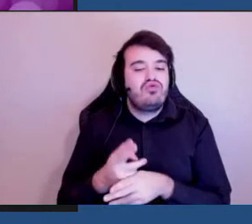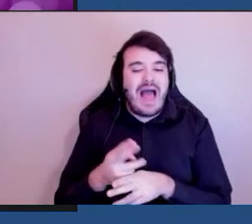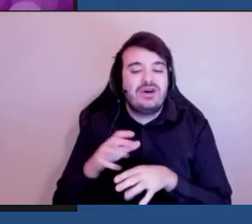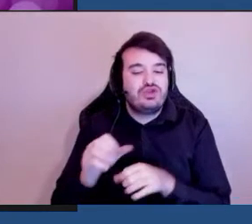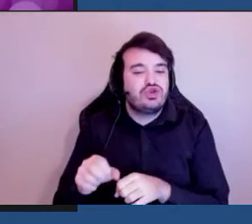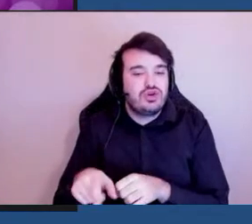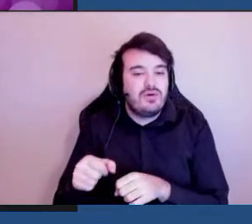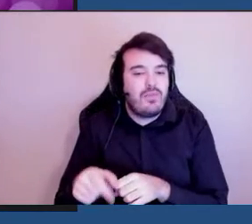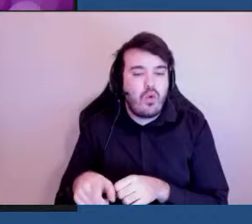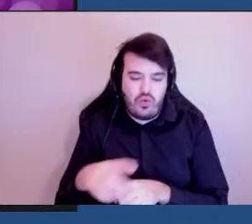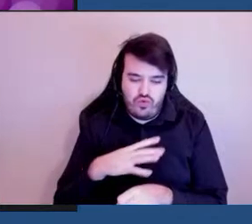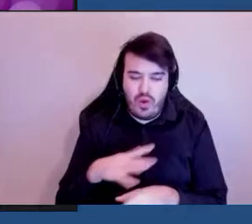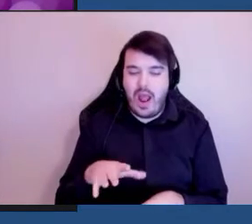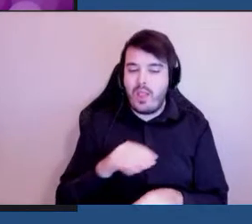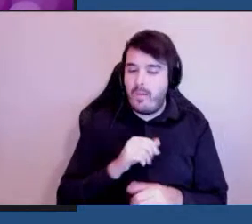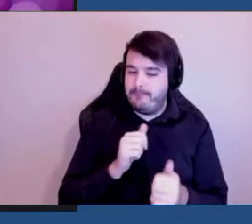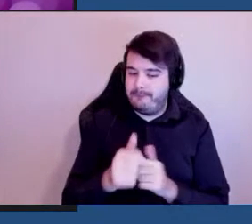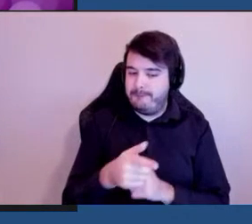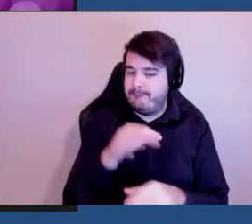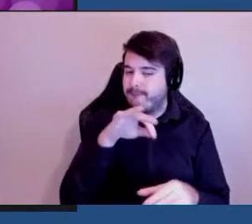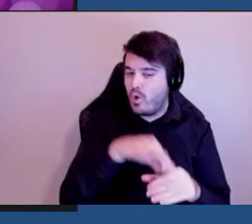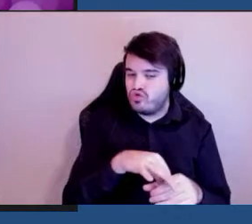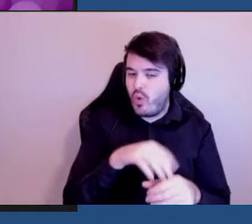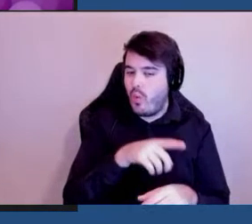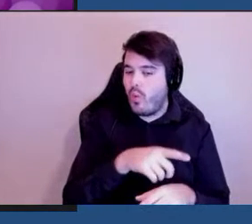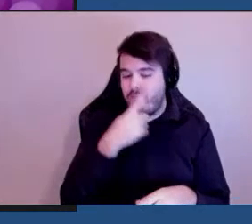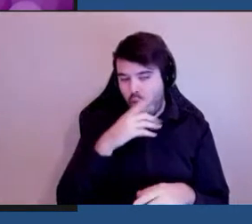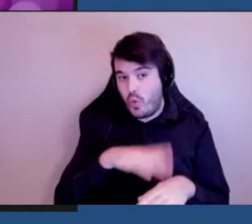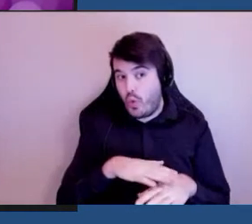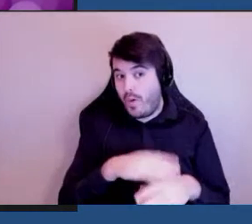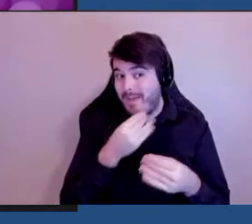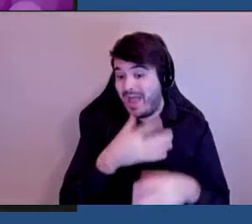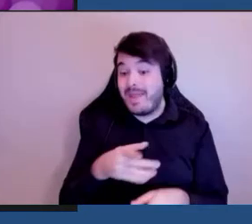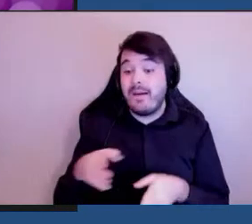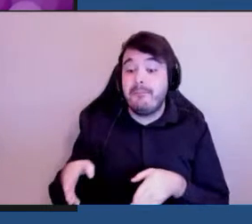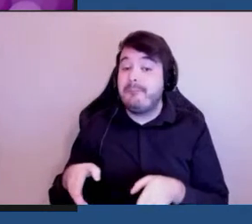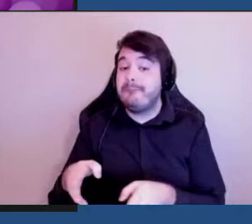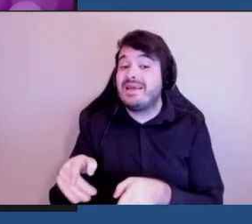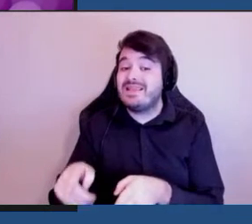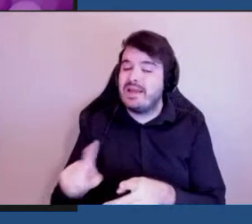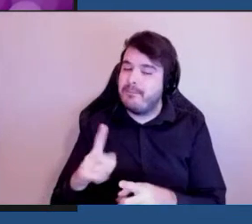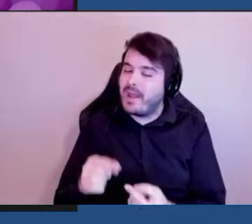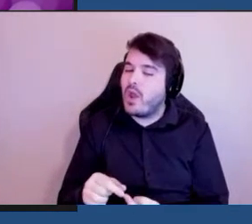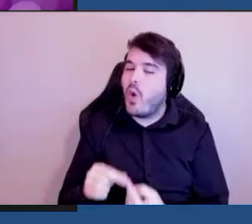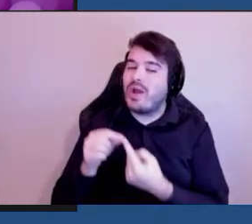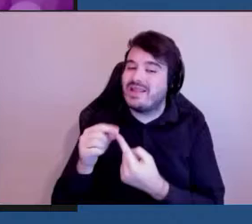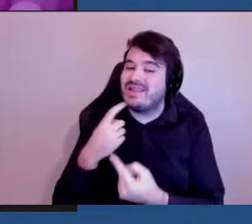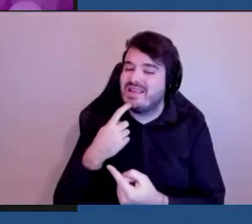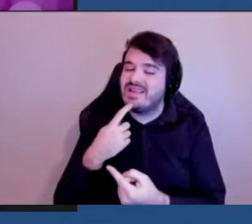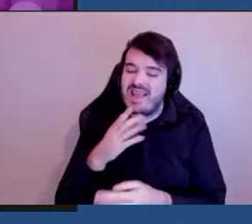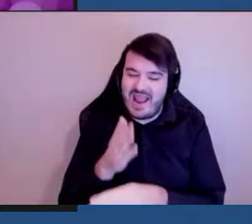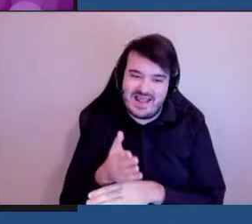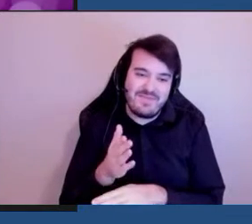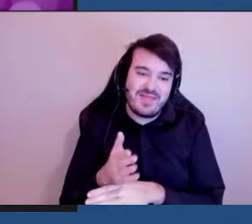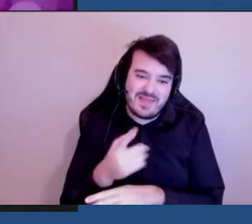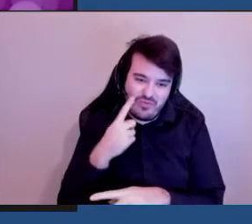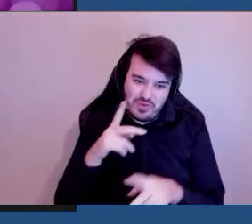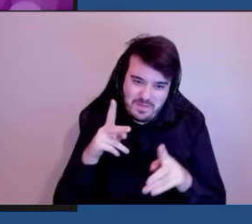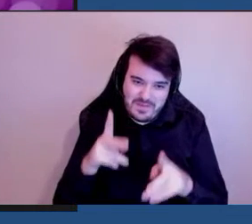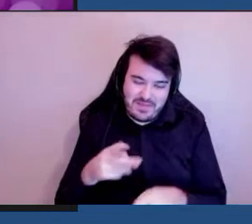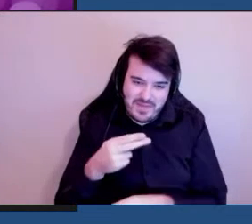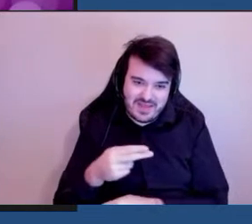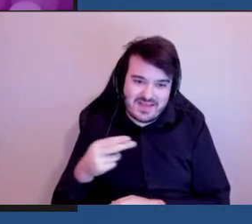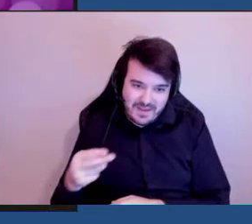qui recommandait que ces pistes priorisent l'accessibilité pour les